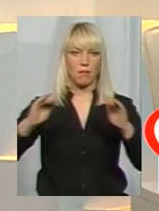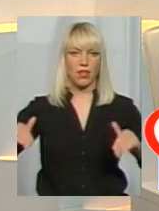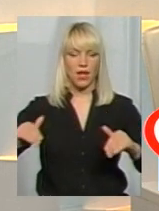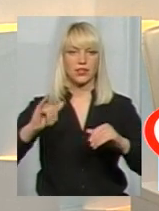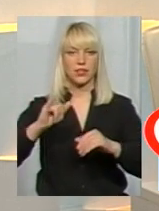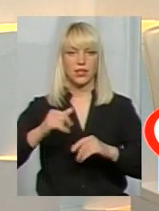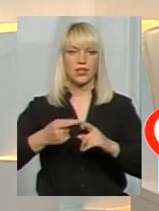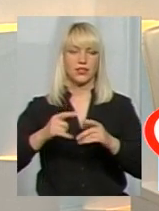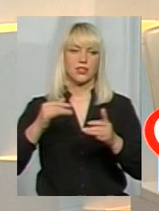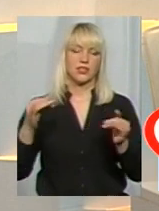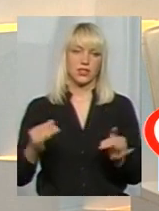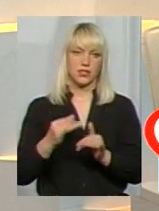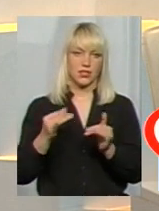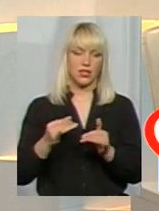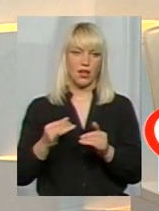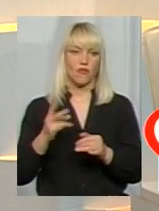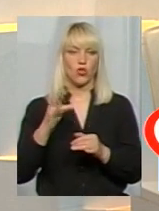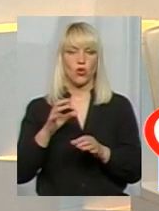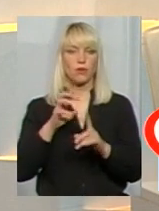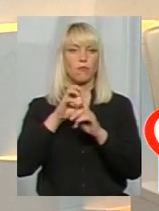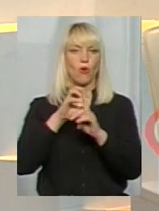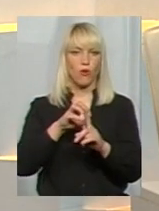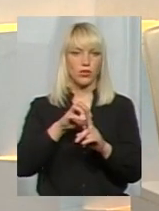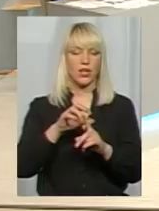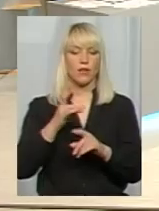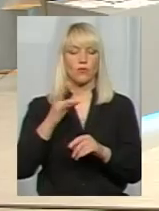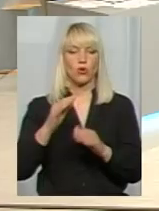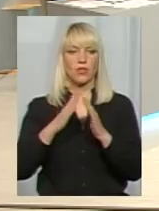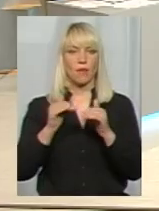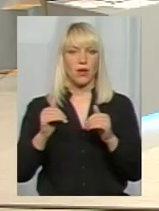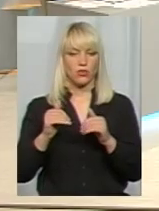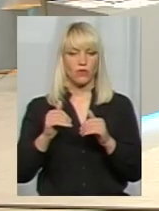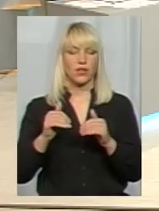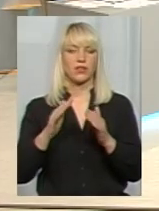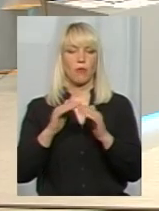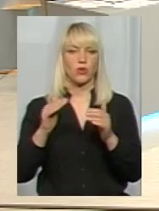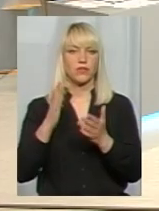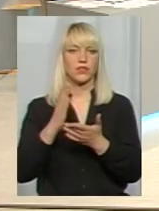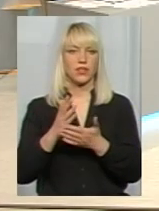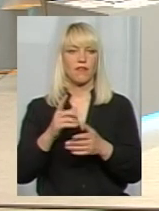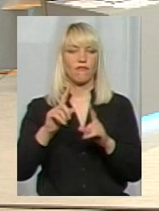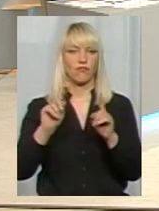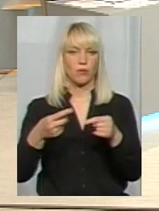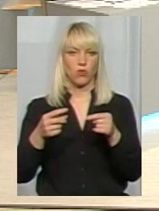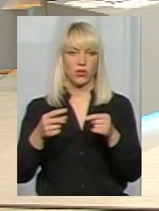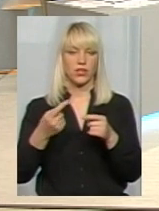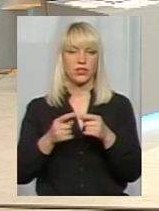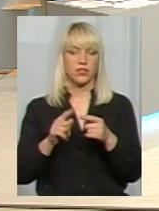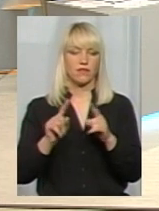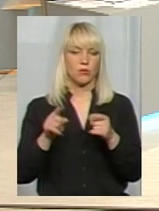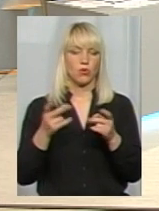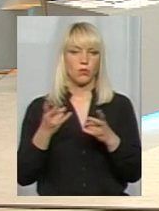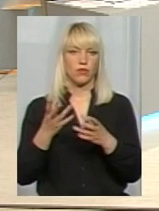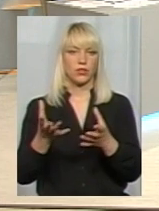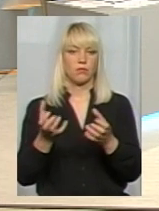походять. Це дуже цікаво. Але до наметових таборів також є певні вимоги. І ці вимоги мають